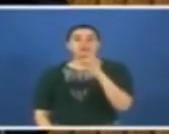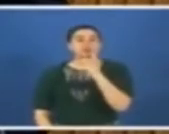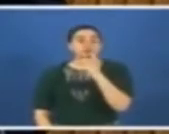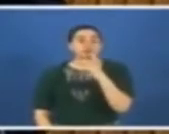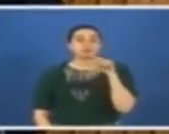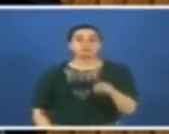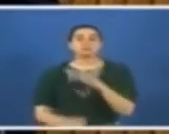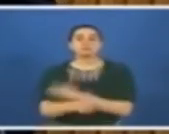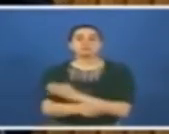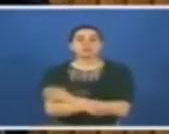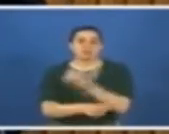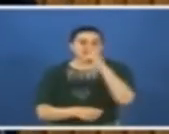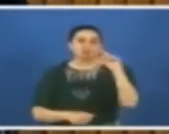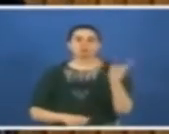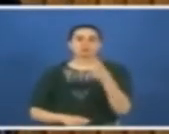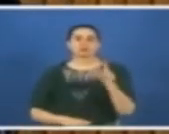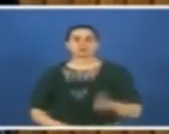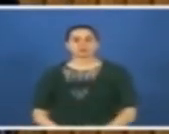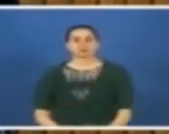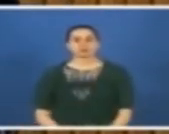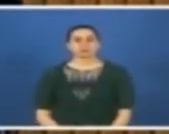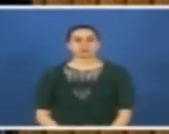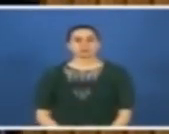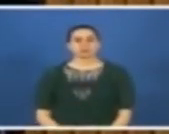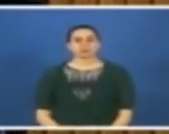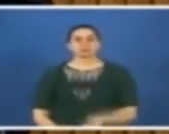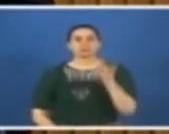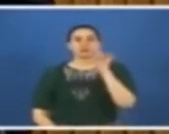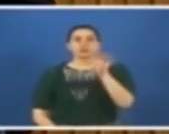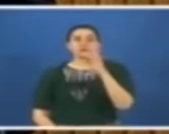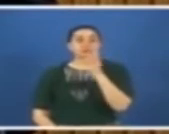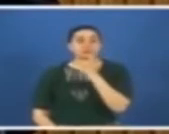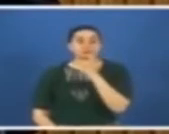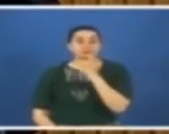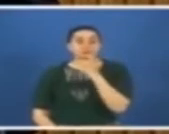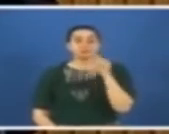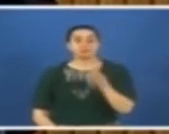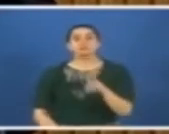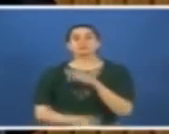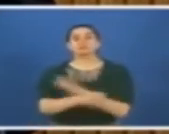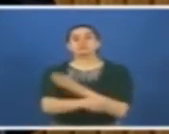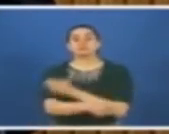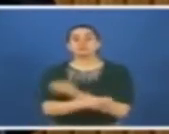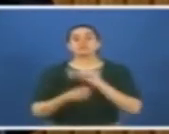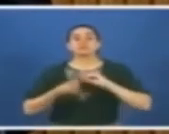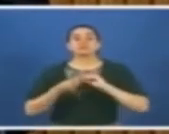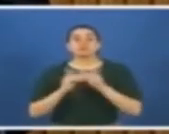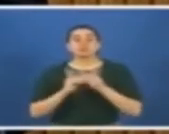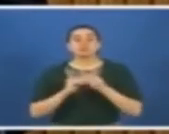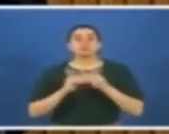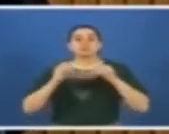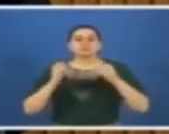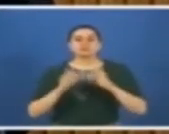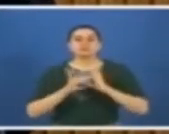bu ülkeyi kim yönetiyordu? 14 yıldır bu ülkenin sorunlarını çözmeyi